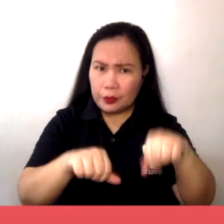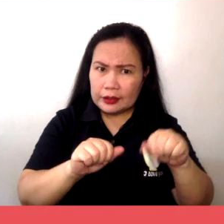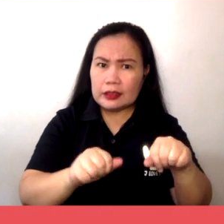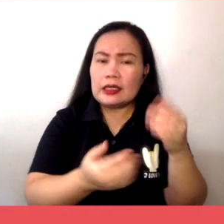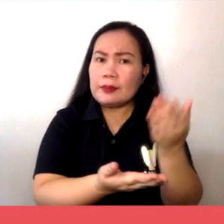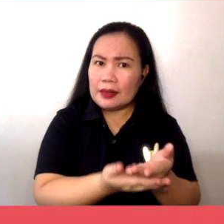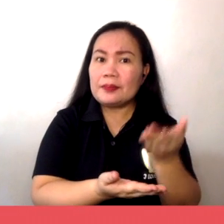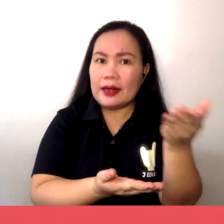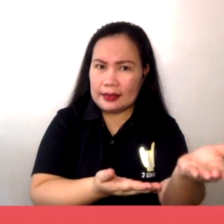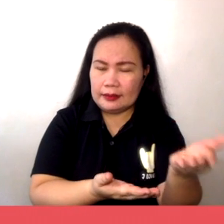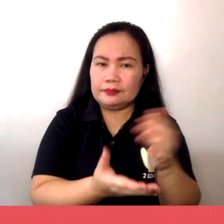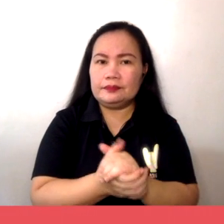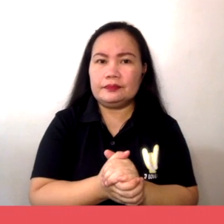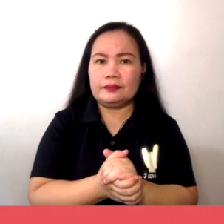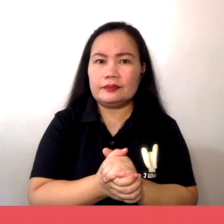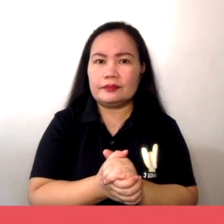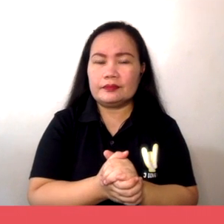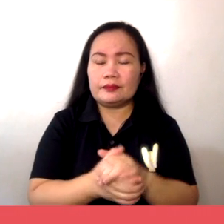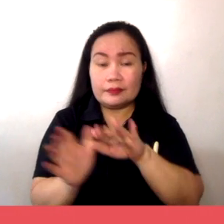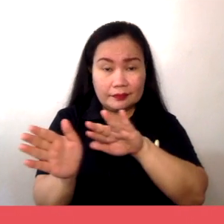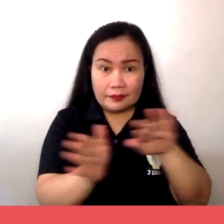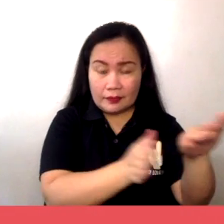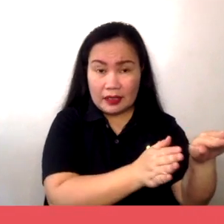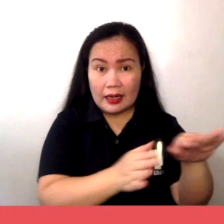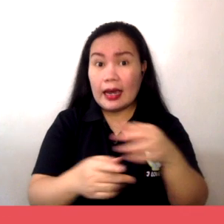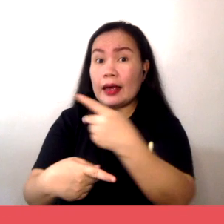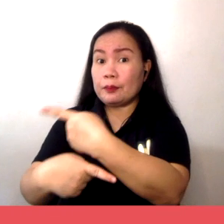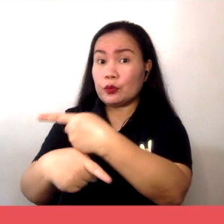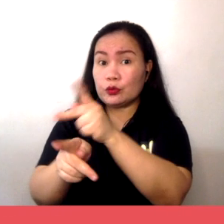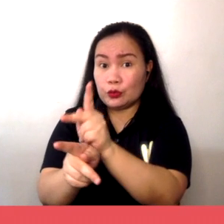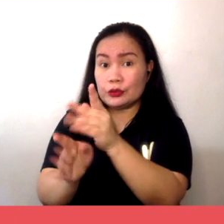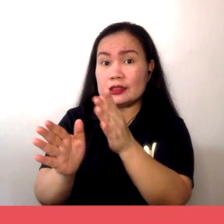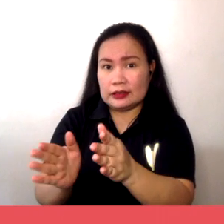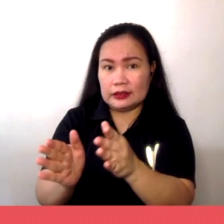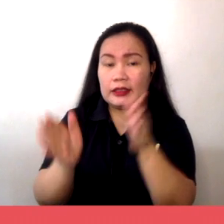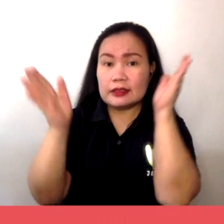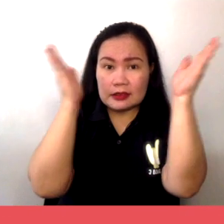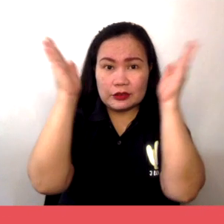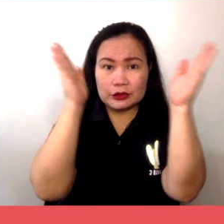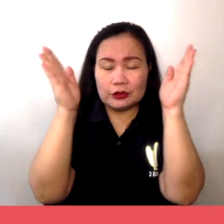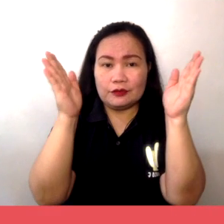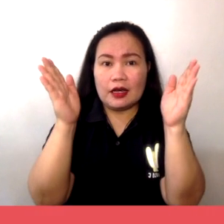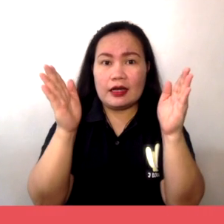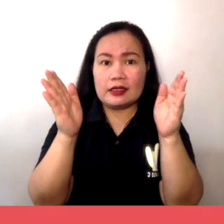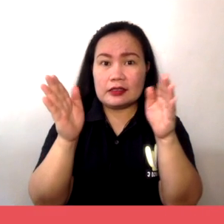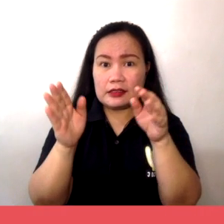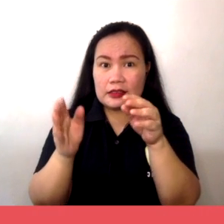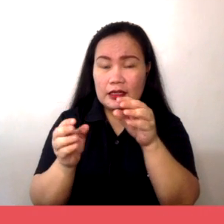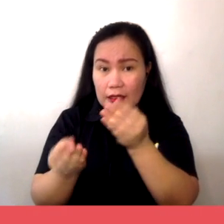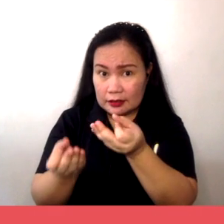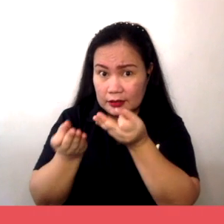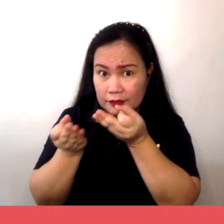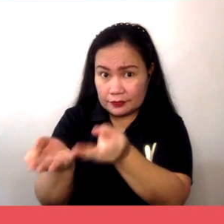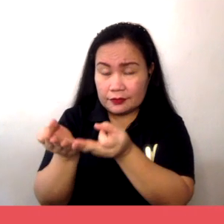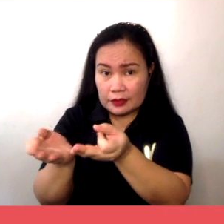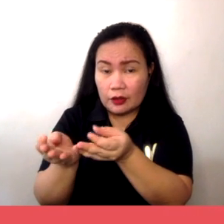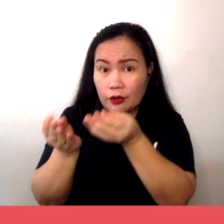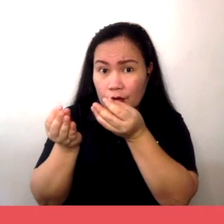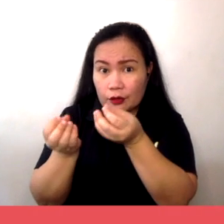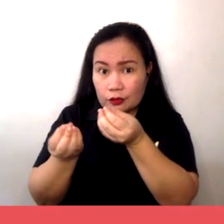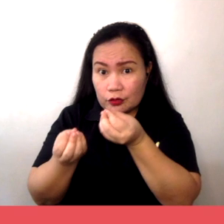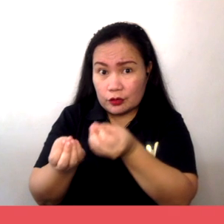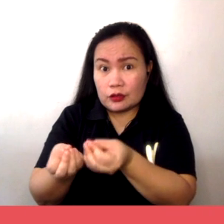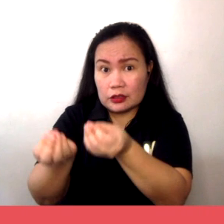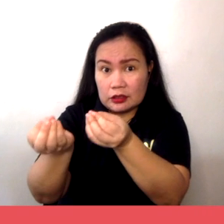ikonsumo. Sa kabilang dako naman, ang mga producer ang siyang nagsisilbing tagapagtustos ng mga